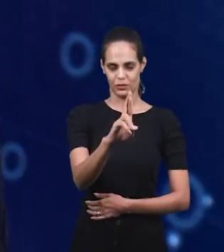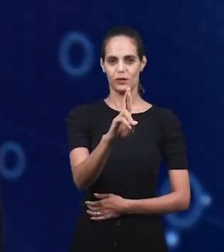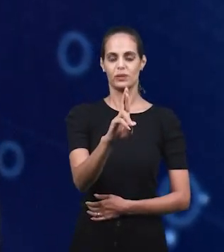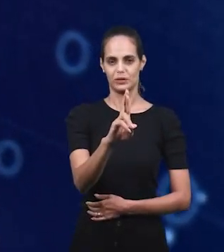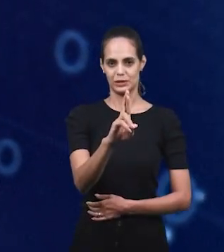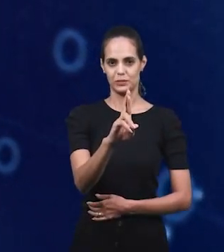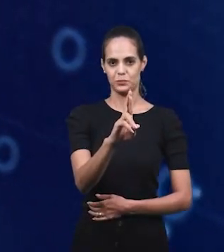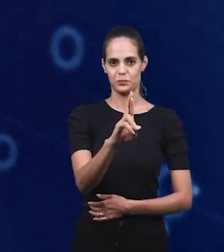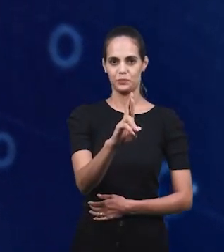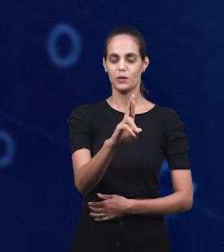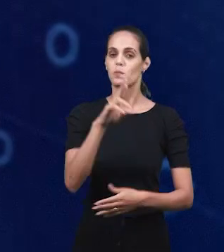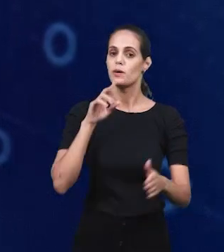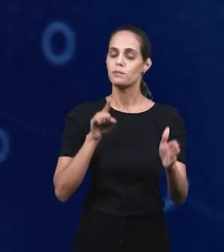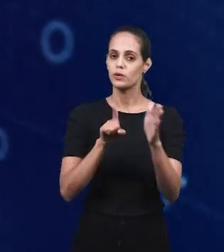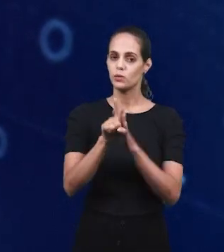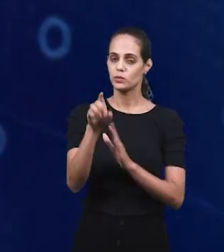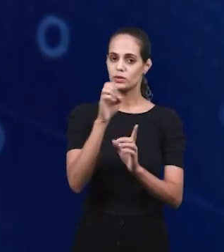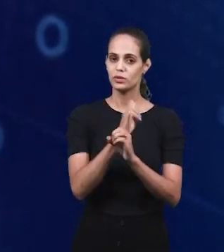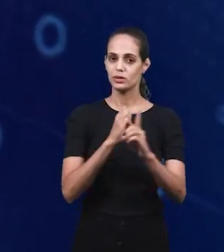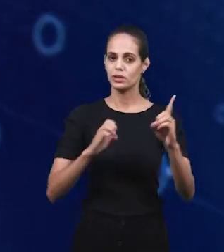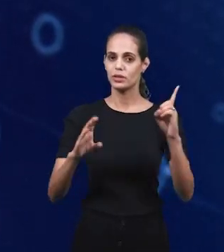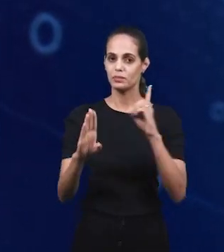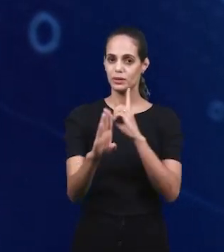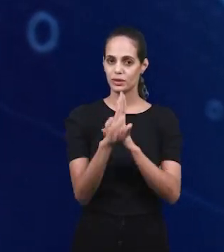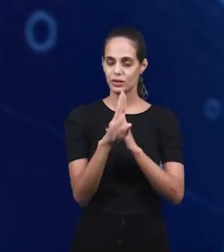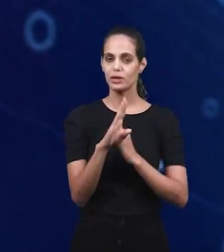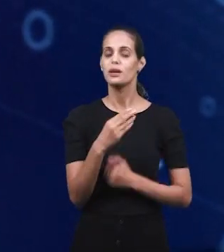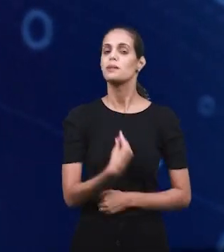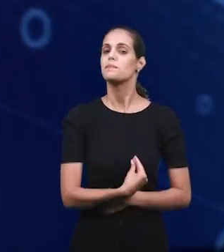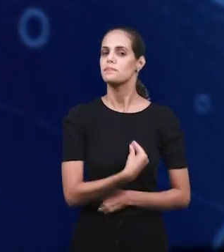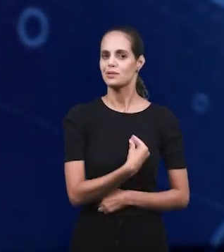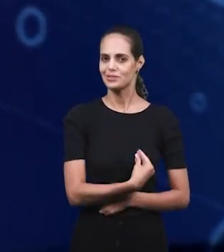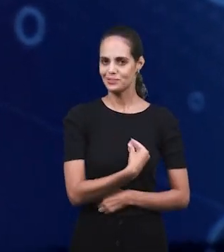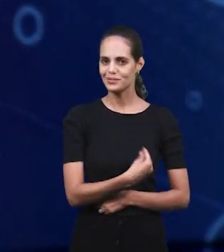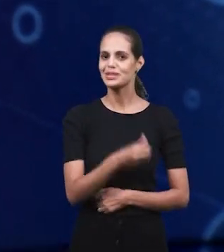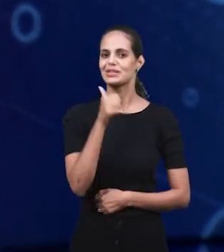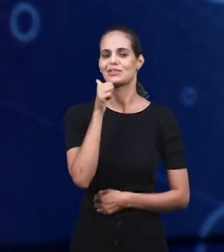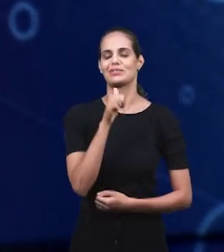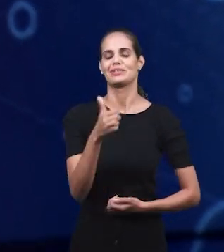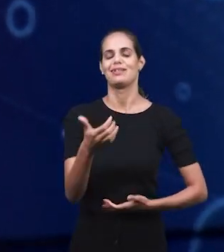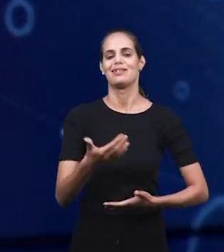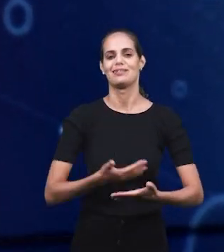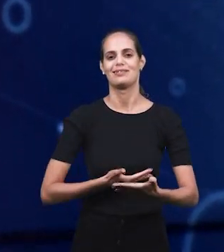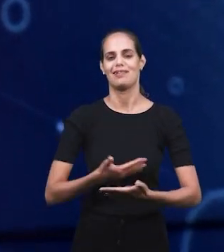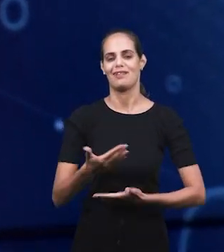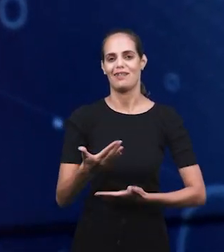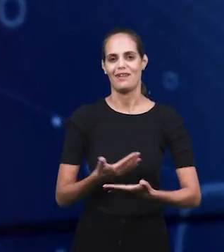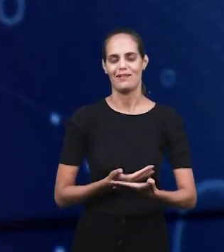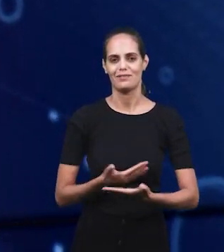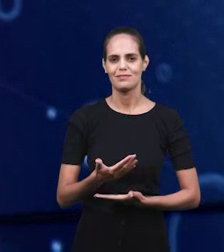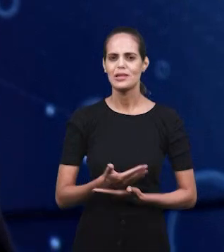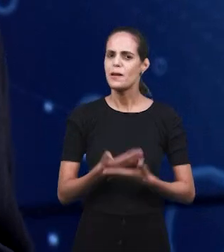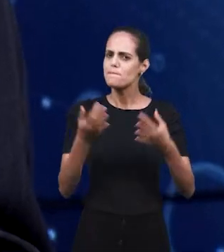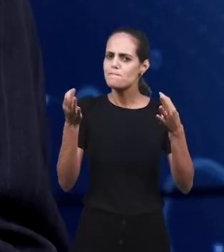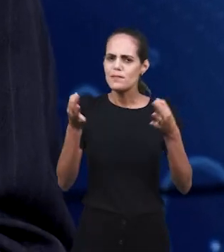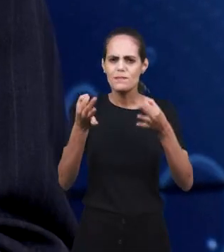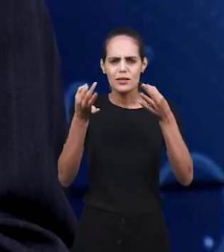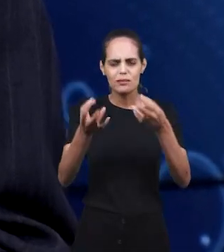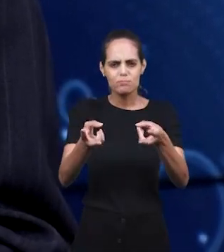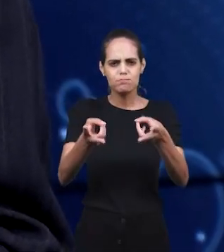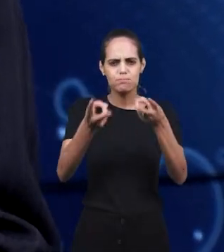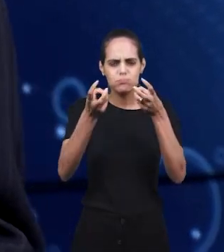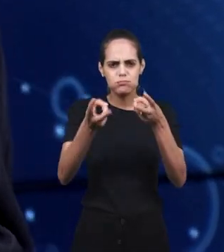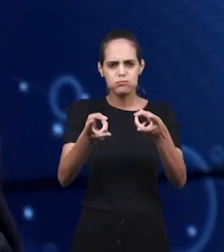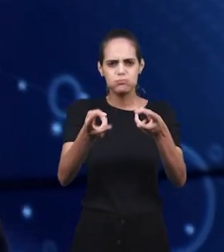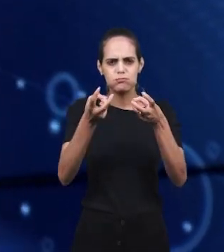ответа, она отвечает полноценно на вопрос воскресной школы в участии наших сестер. Сестер,